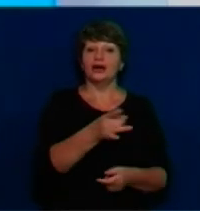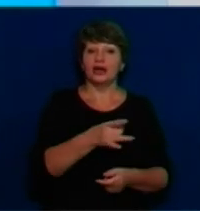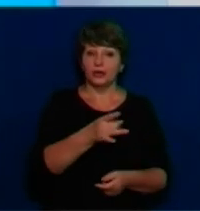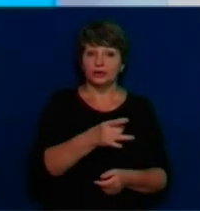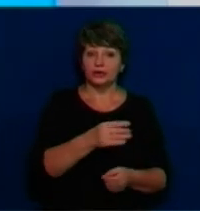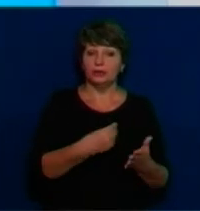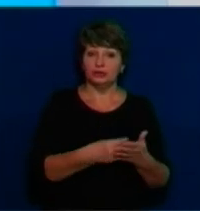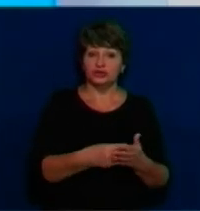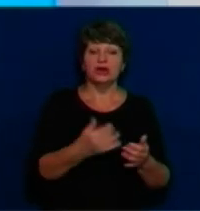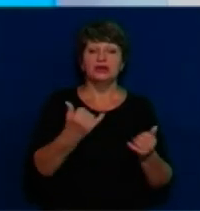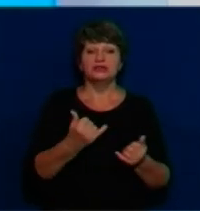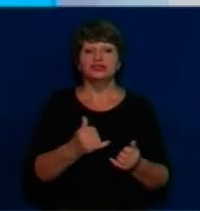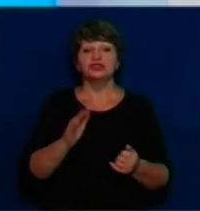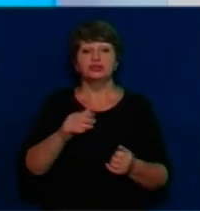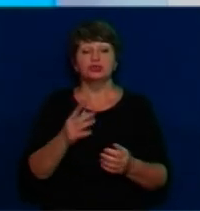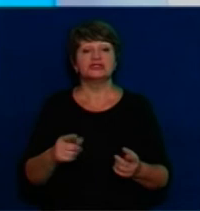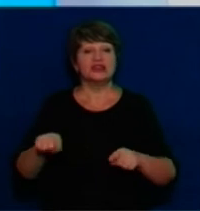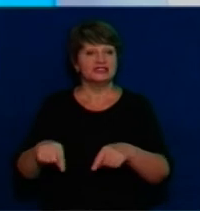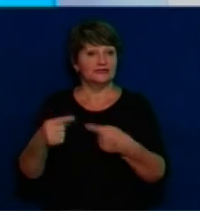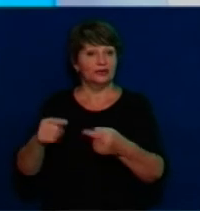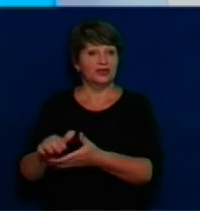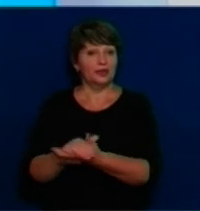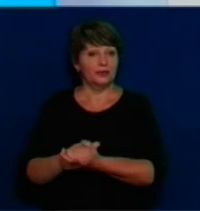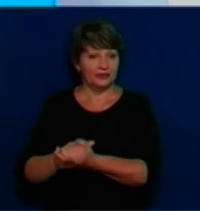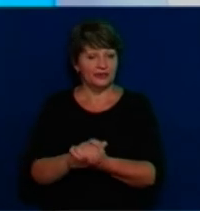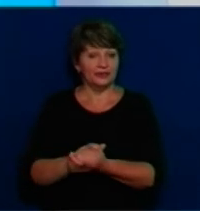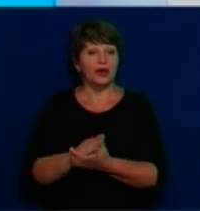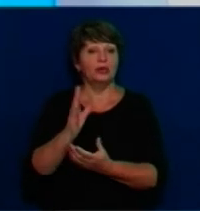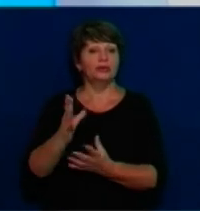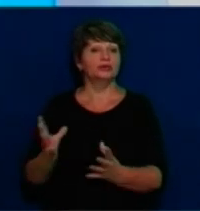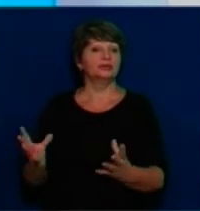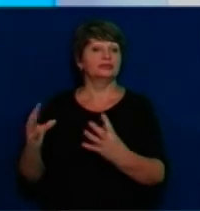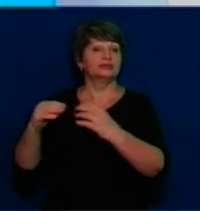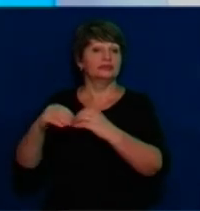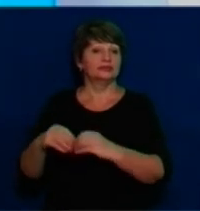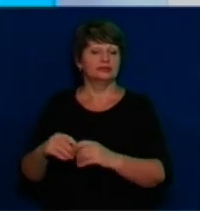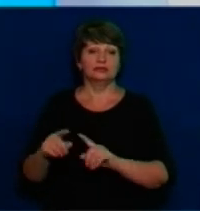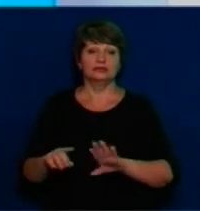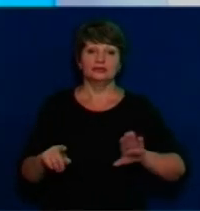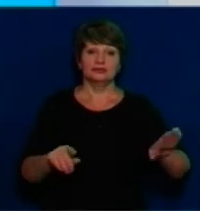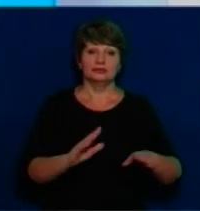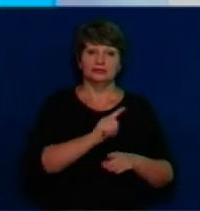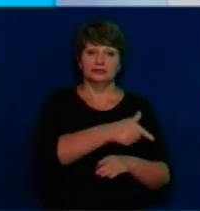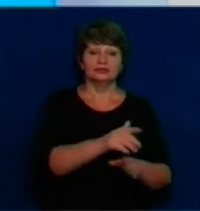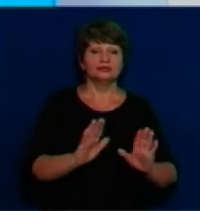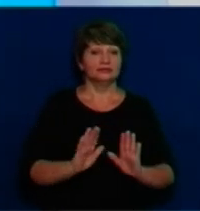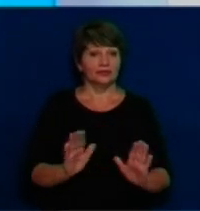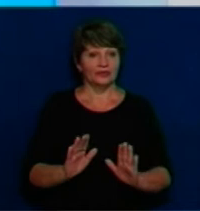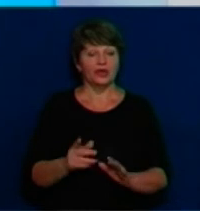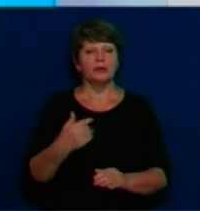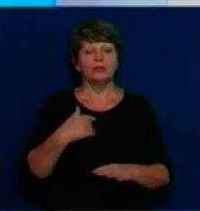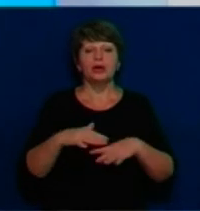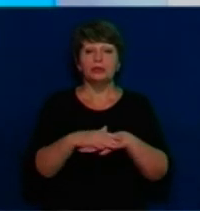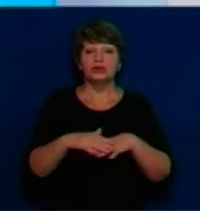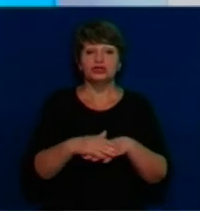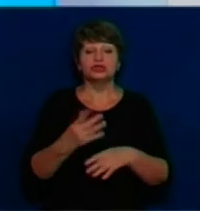в об'єднані територіальні громади після їх створення. Тобто, ми просто порахували, скільки коштів буде заходити в громаду на основі